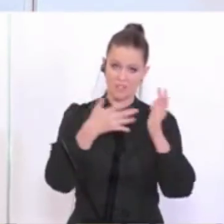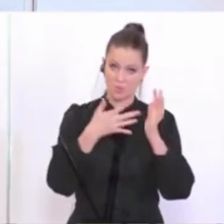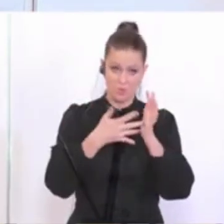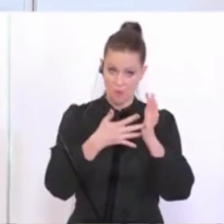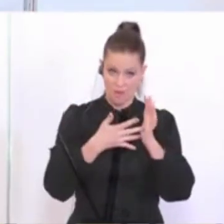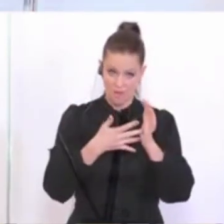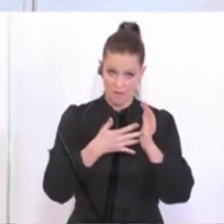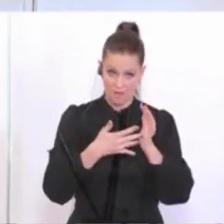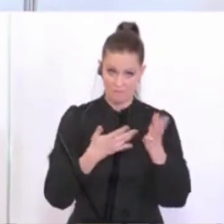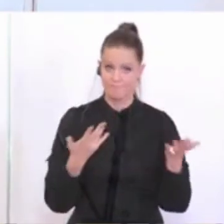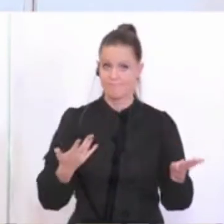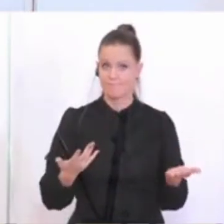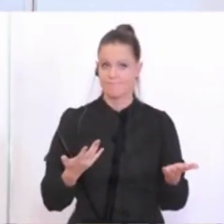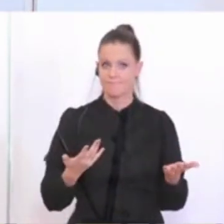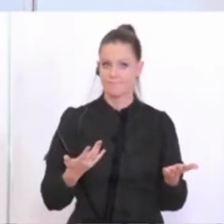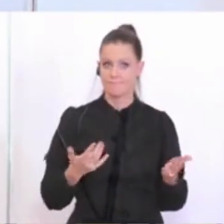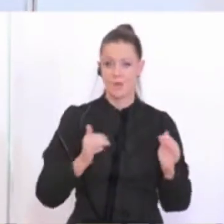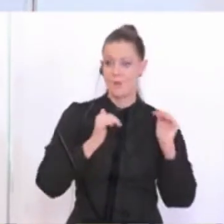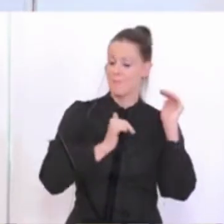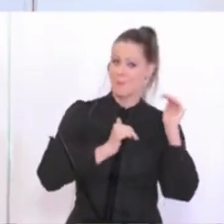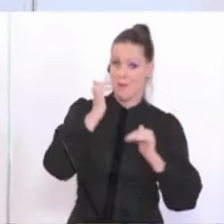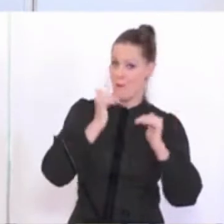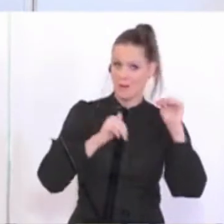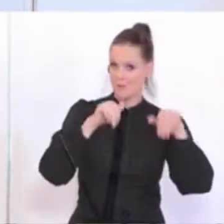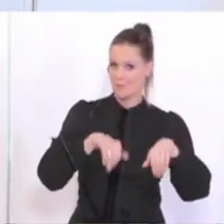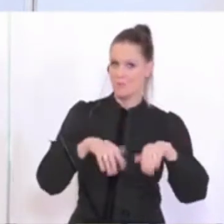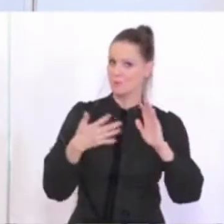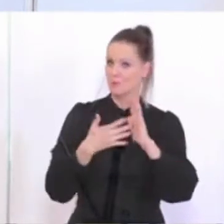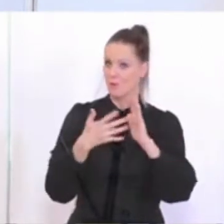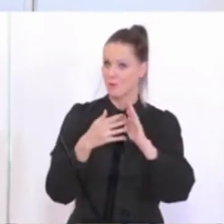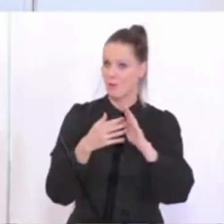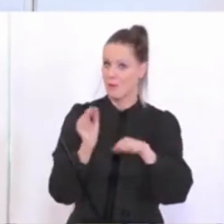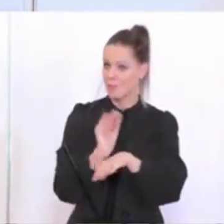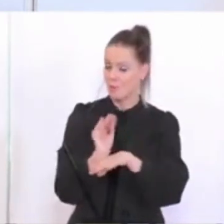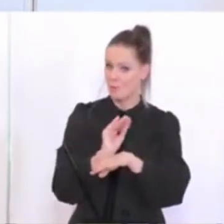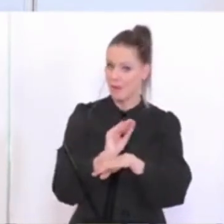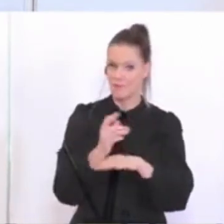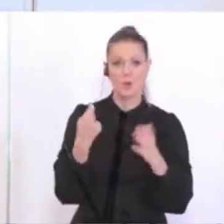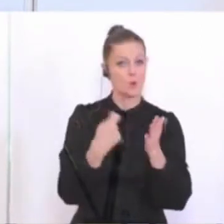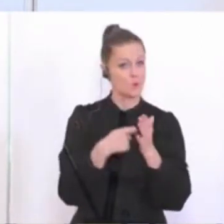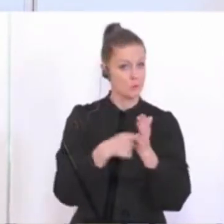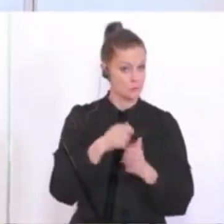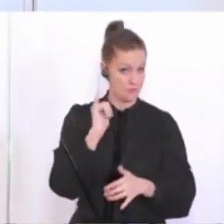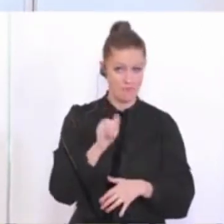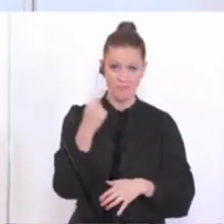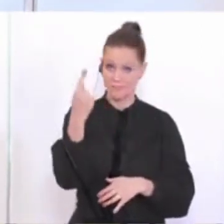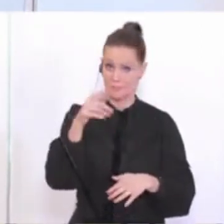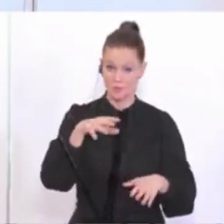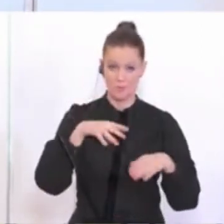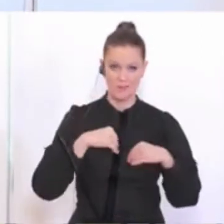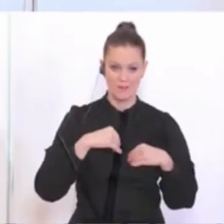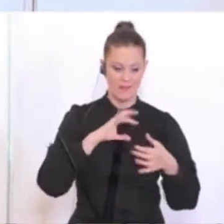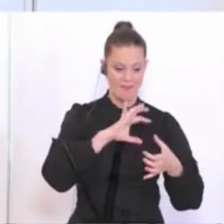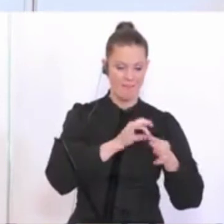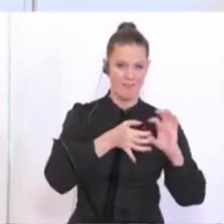brauchen. Da wird es gut sein, wenn vielleicht sogar mal die Behörde zwischendurch drauf schaut. Die Kosten natürlich ja und man muss also diese Kette